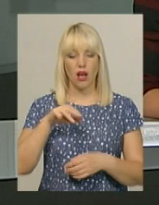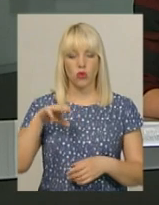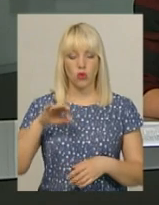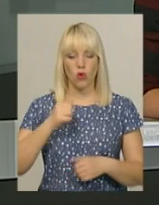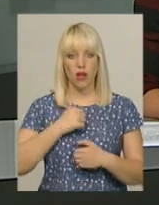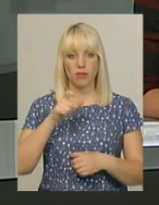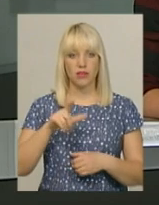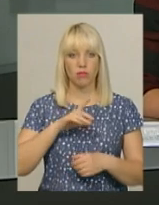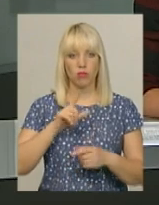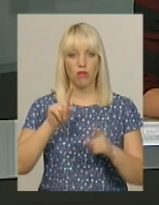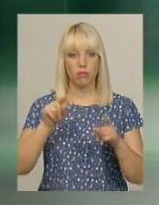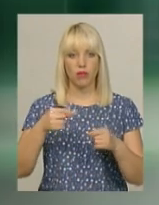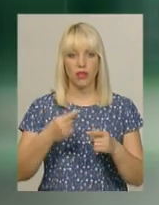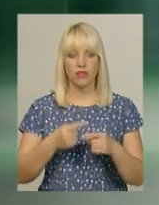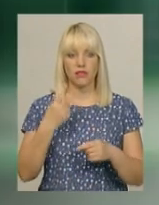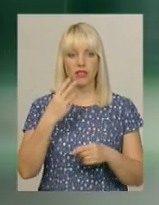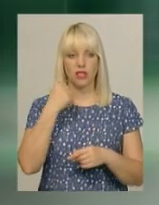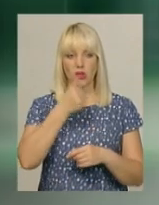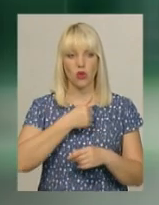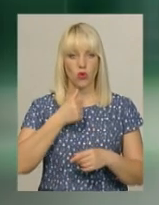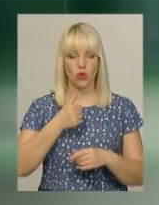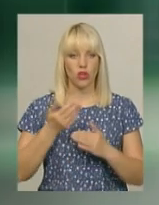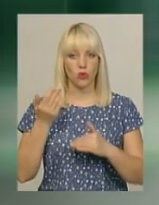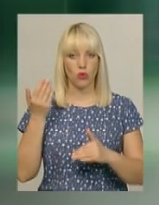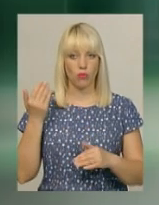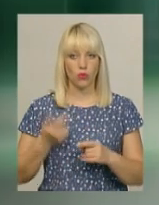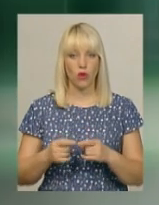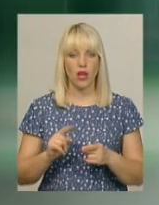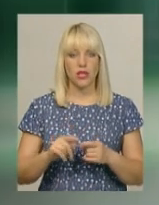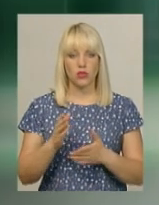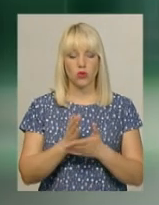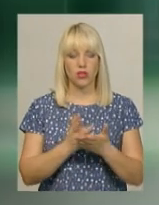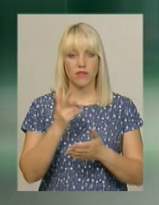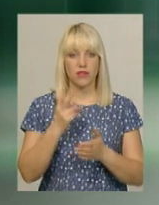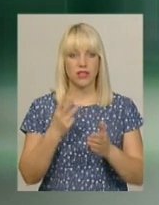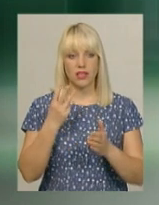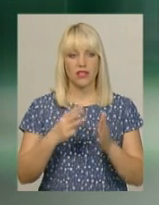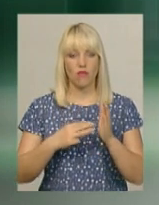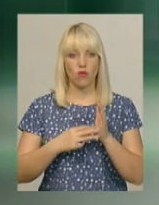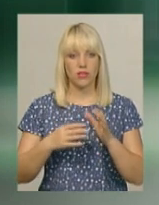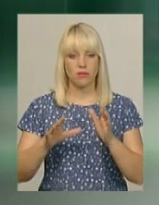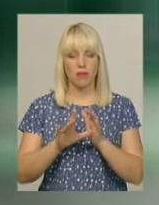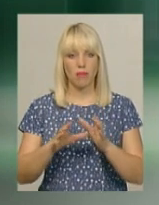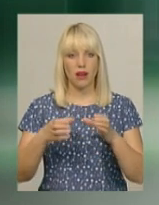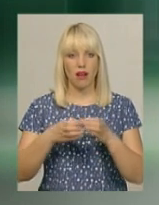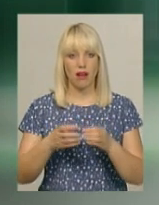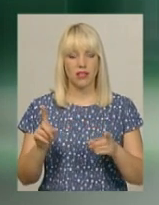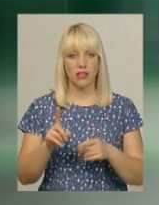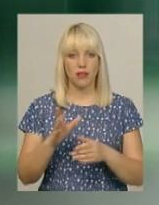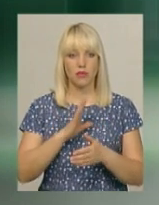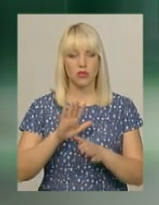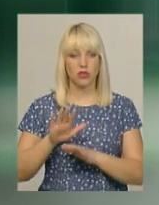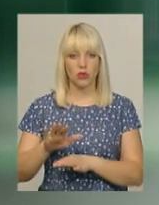армієць був призваний до війська три роки тому. Служив у складі 48-ї інженерної бригади, що дислокується у Кам'янці-Подільському.